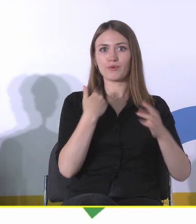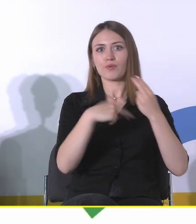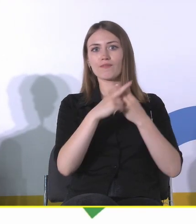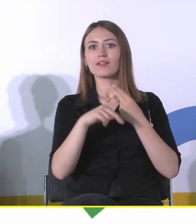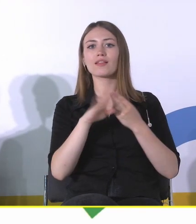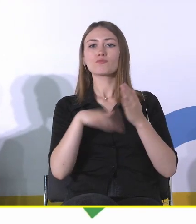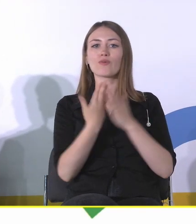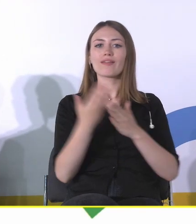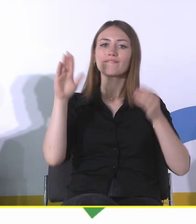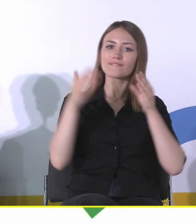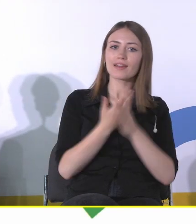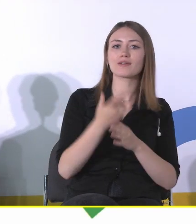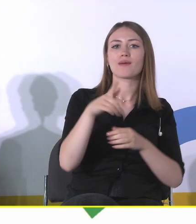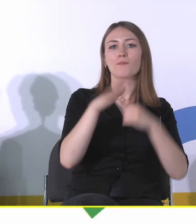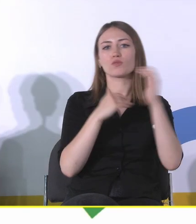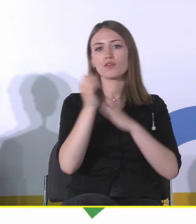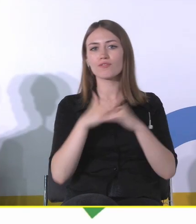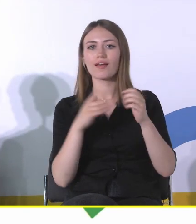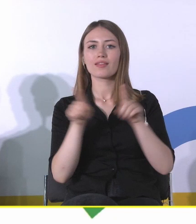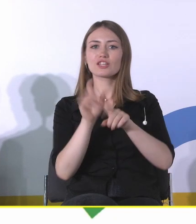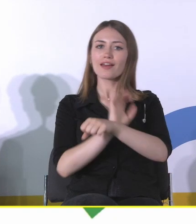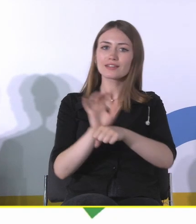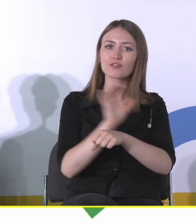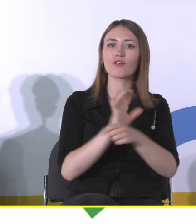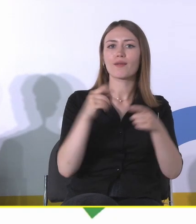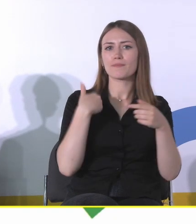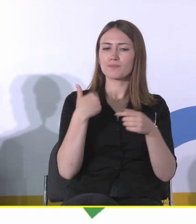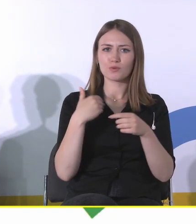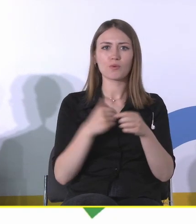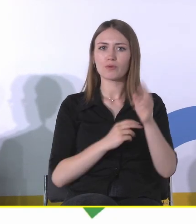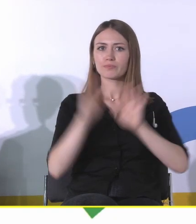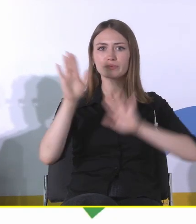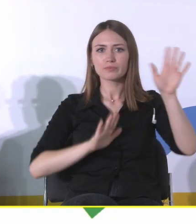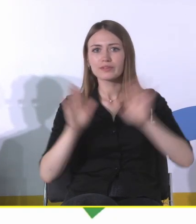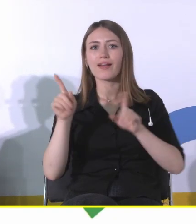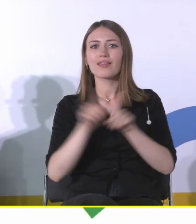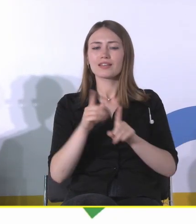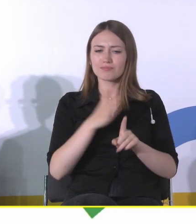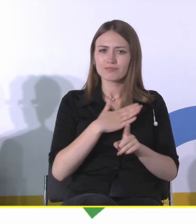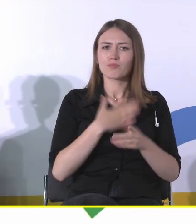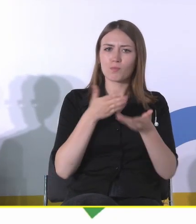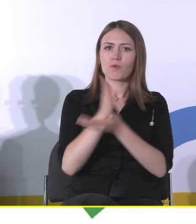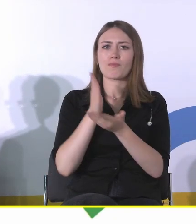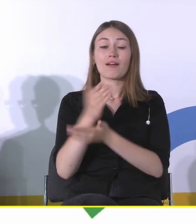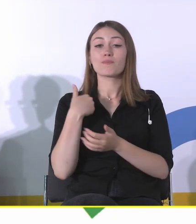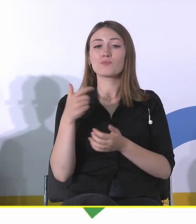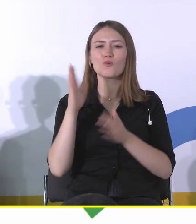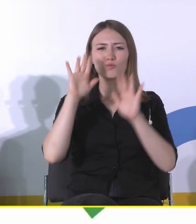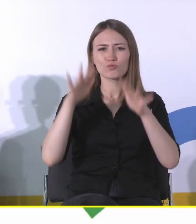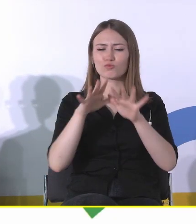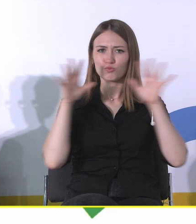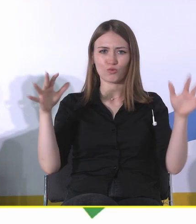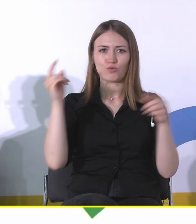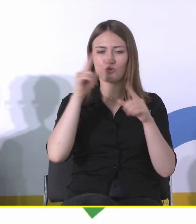firmy budowlane, masa wolontariuszy się zgłosiła. Na jeden apel na Facebooku przyszło kilkaset osób. No i oczywiście problem wielki,